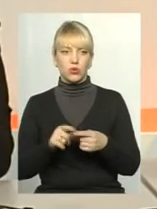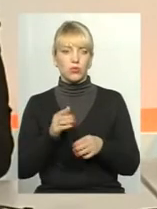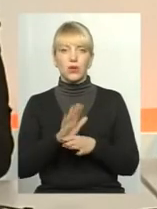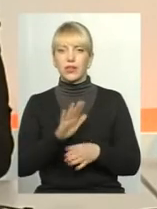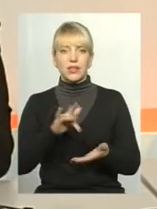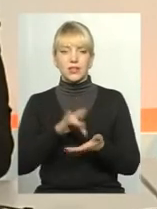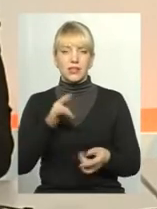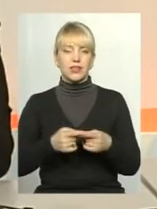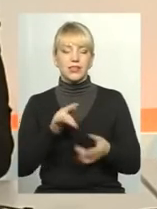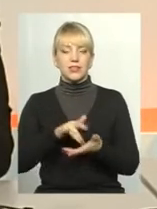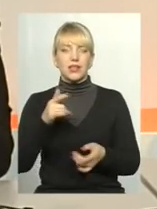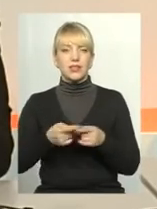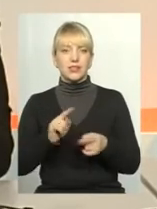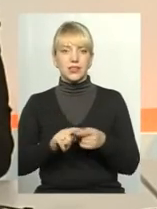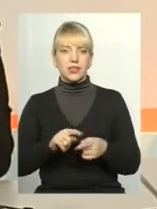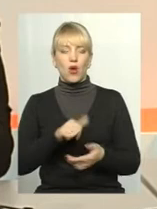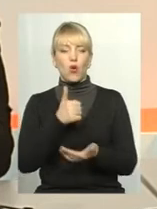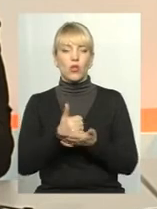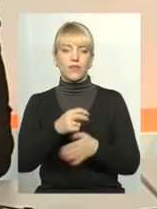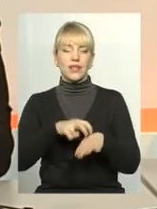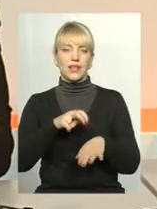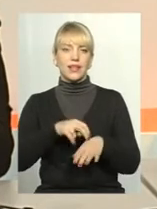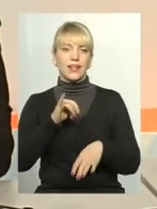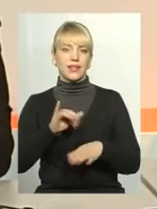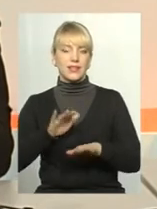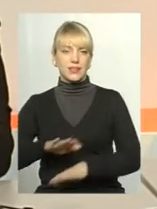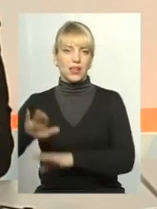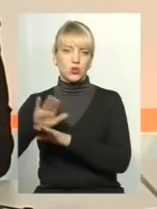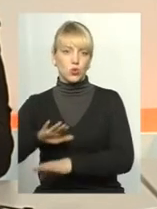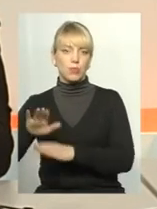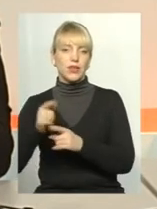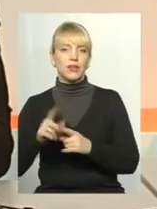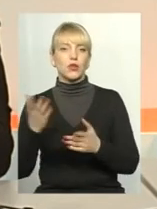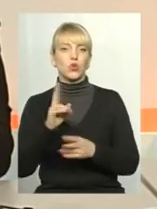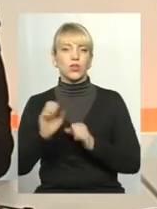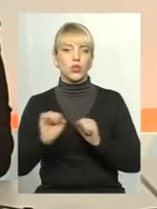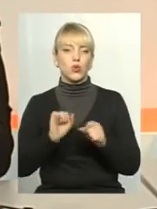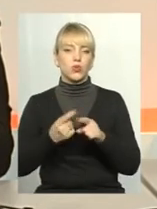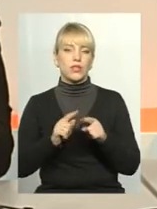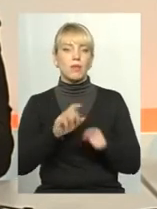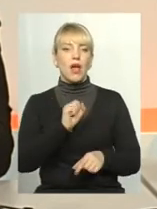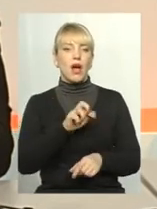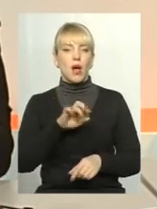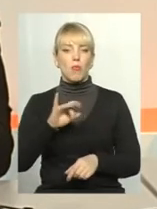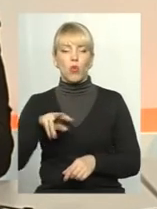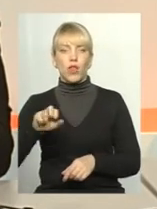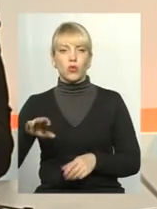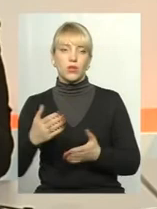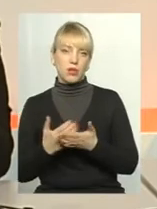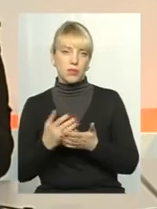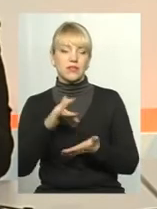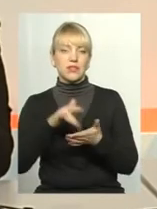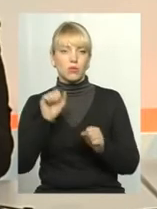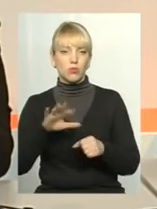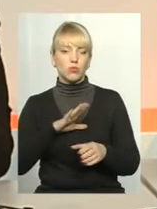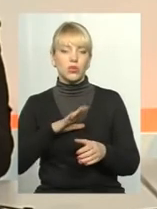головний лікар, заступники, які керують цими амбулаторіями. Також центром можуть бути підпорядковані, наприклад, медичні пункти тимчасового